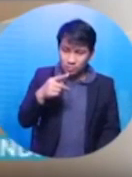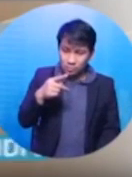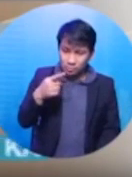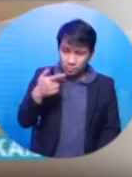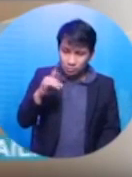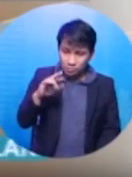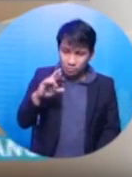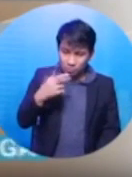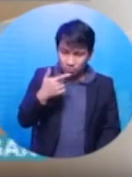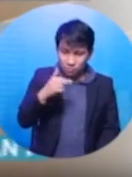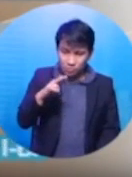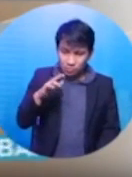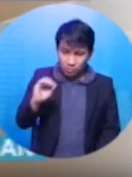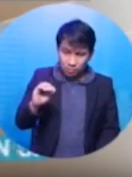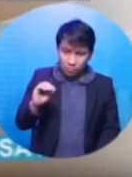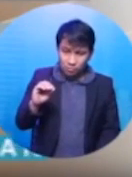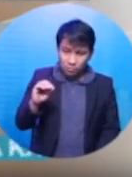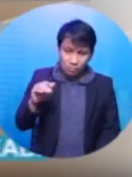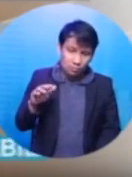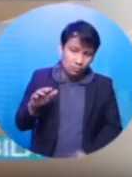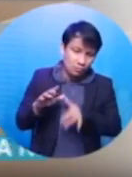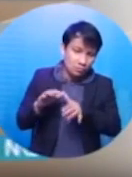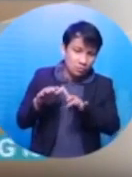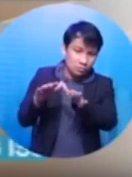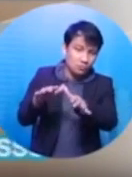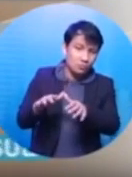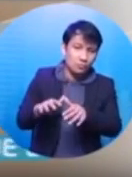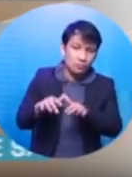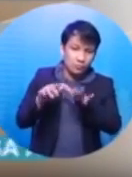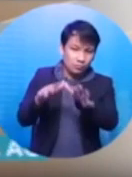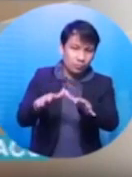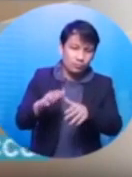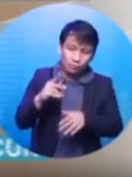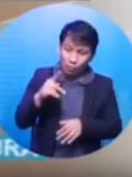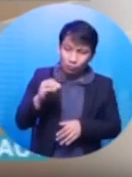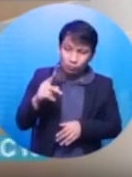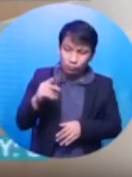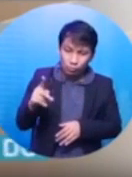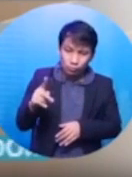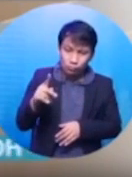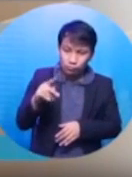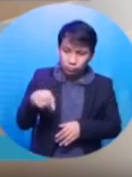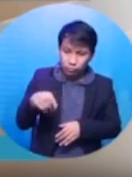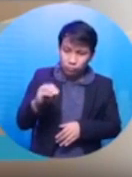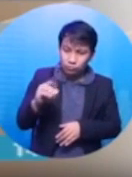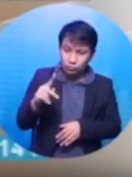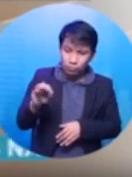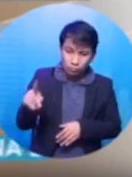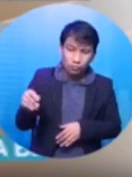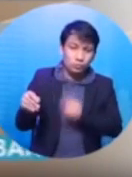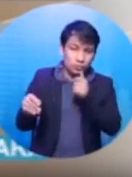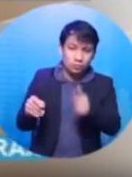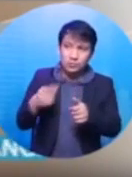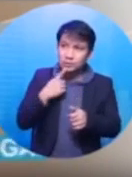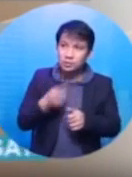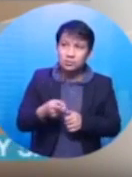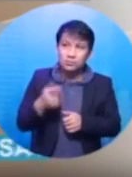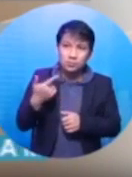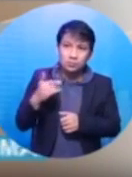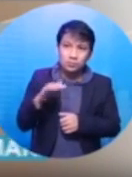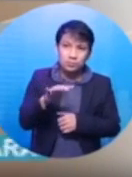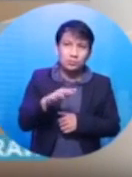ito. Kilala po ako sa lahat ng tao. Ang dami po si Rapi, ang dami po. Ano si Rapi, ang dami po